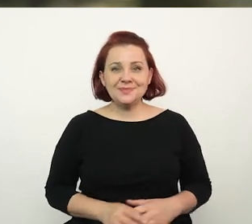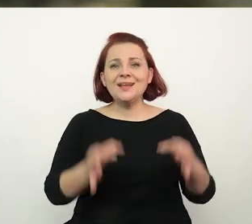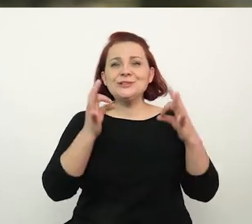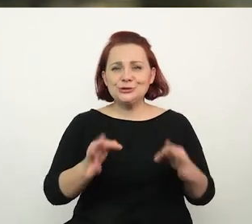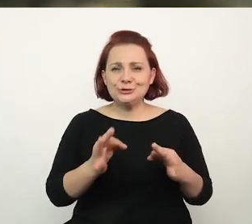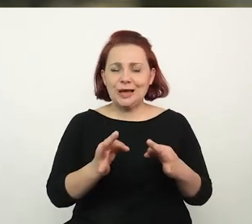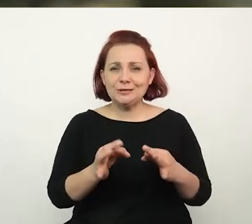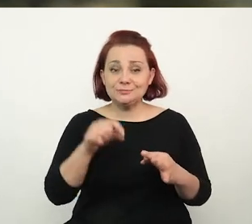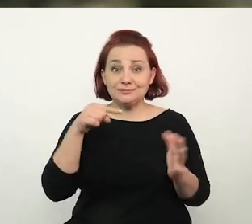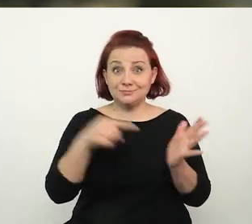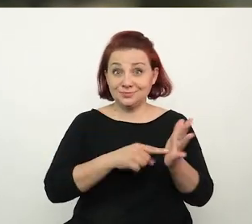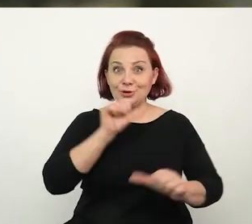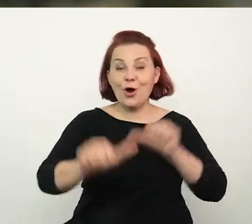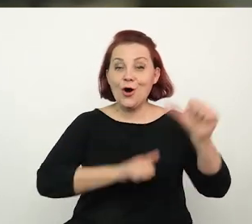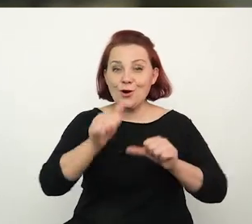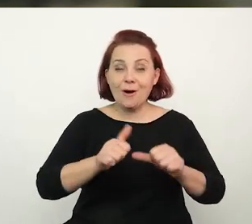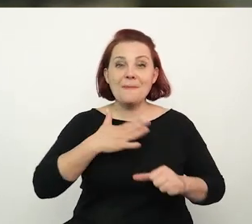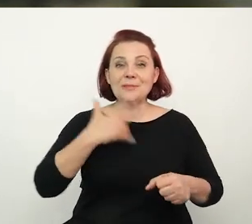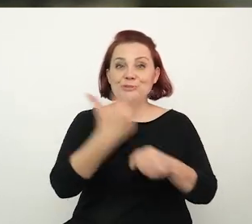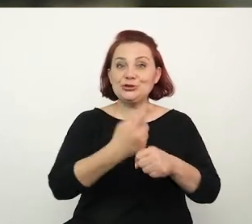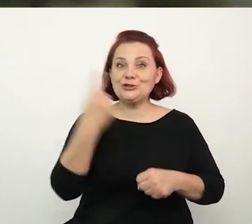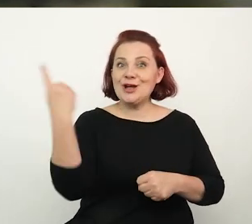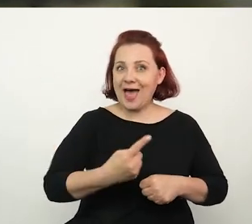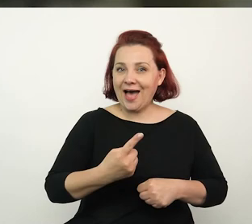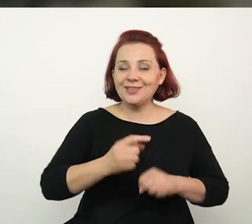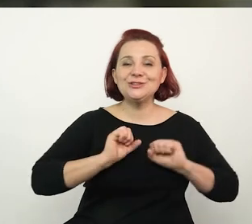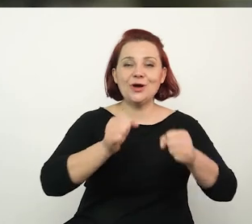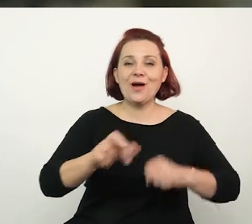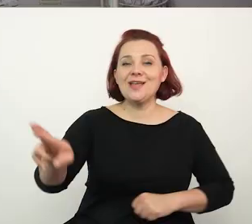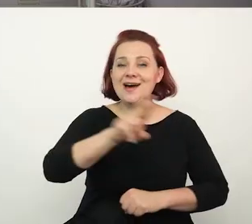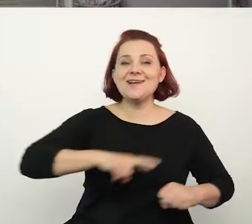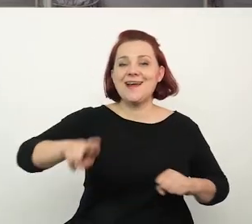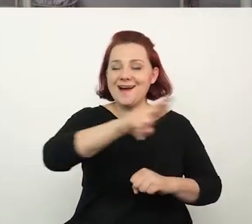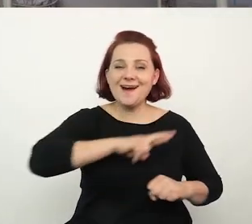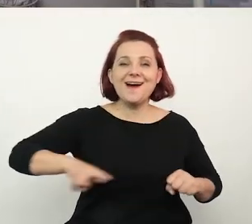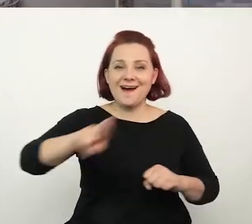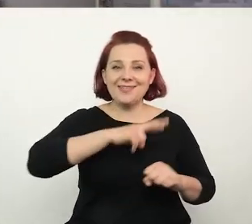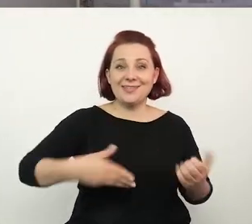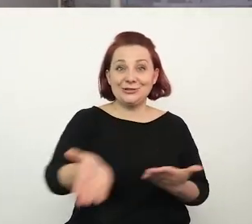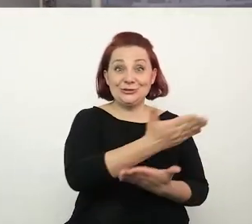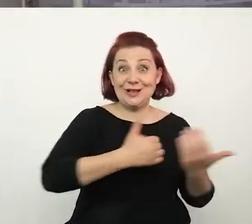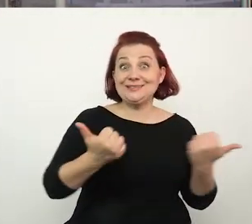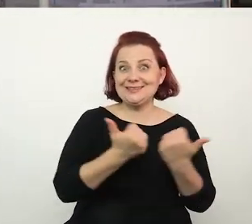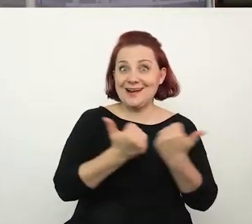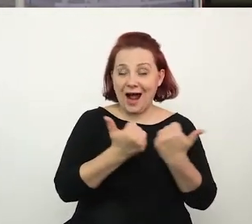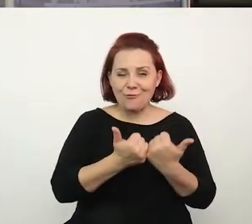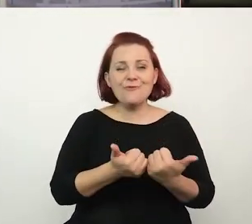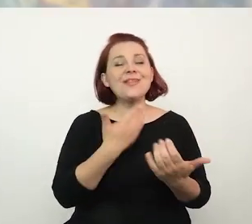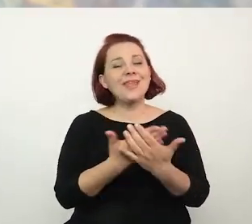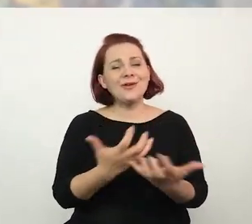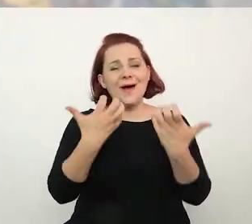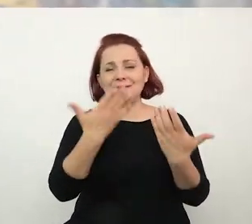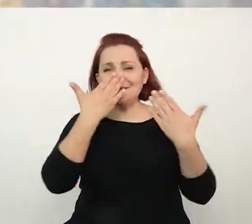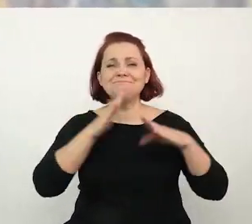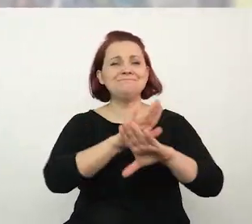w tym roku obchodzimy 30-lecie Rady Dzielnic w Krakowie, chętnie zaprezentujemy Państwu